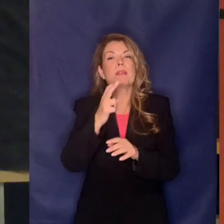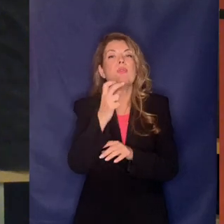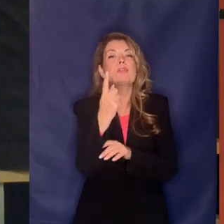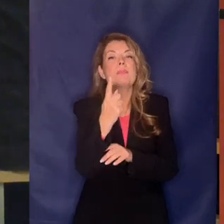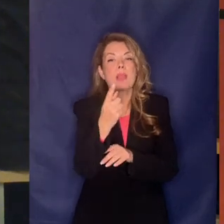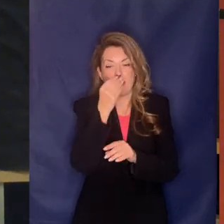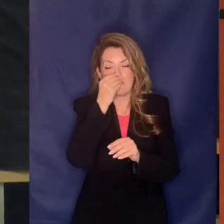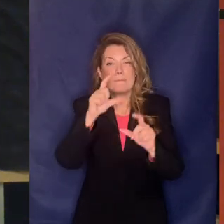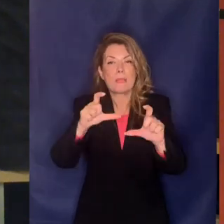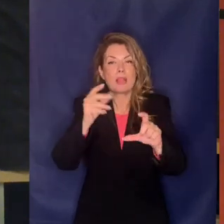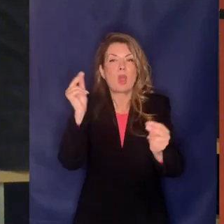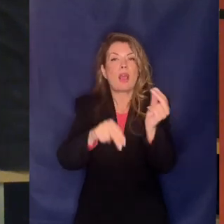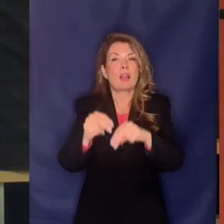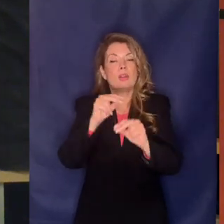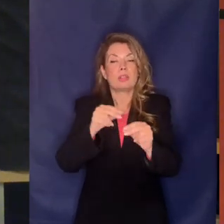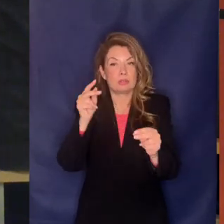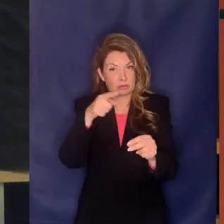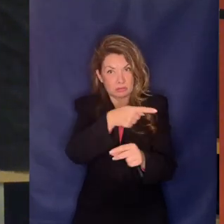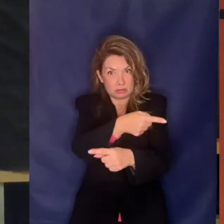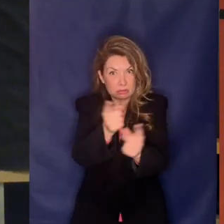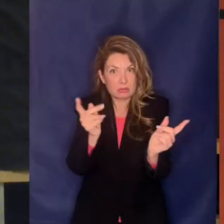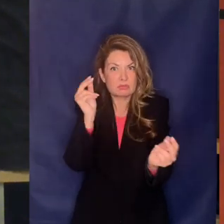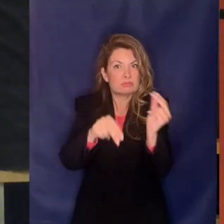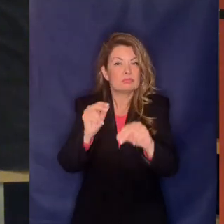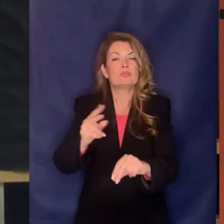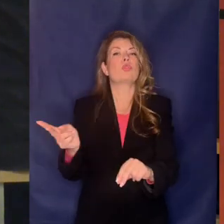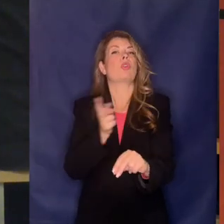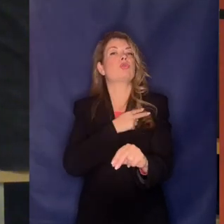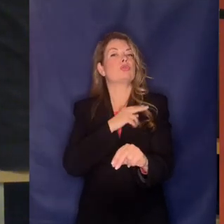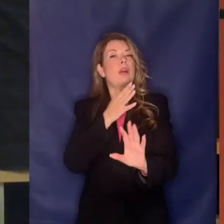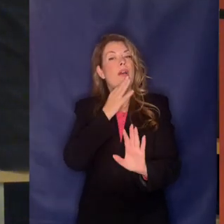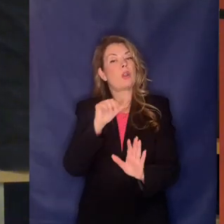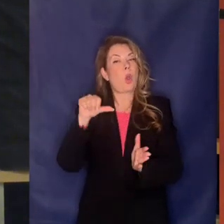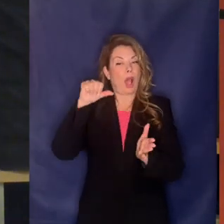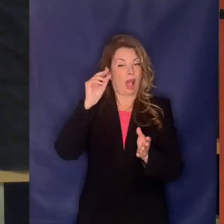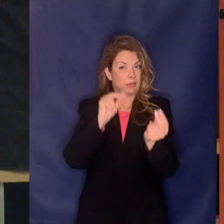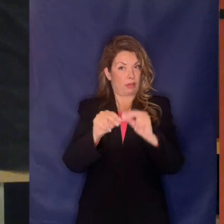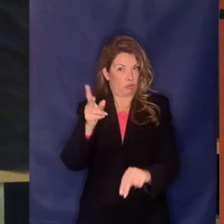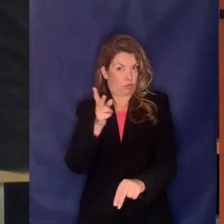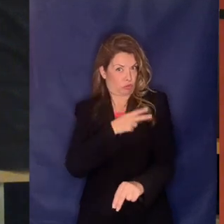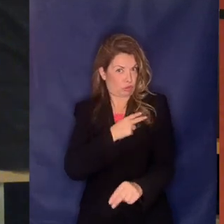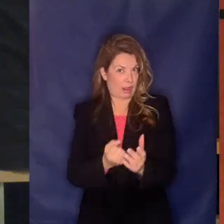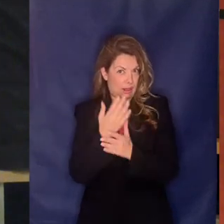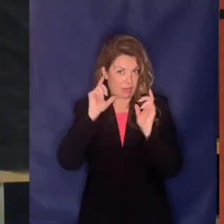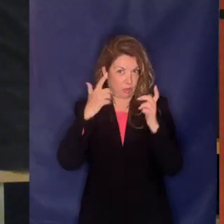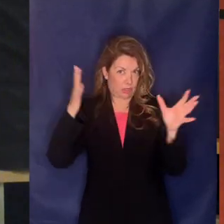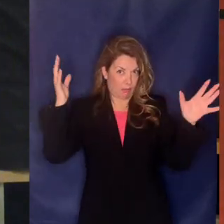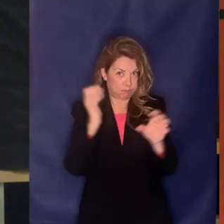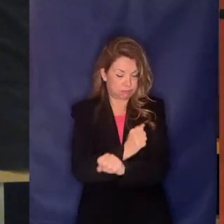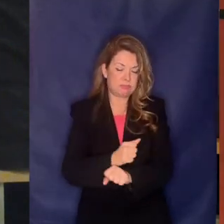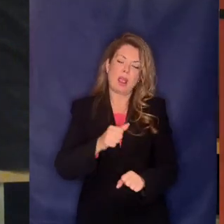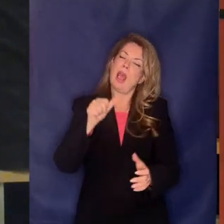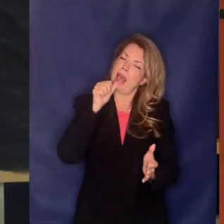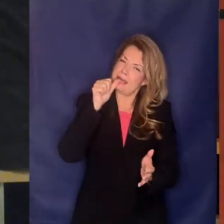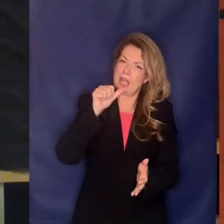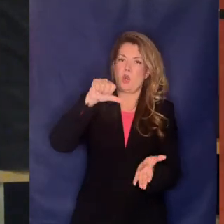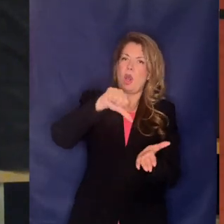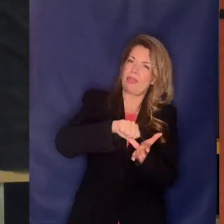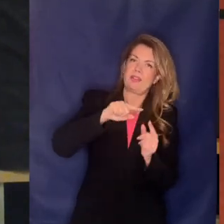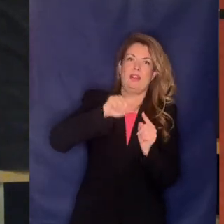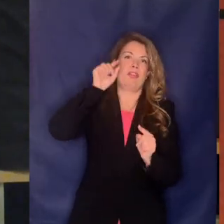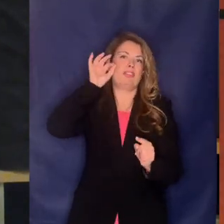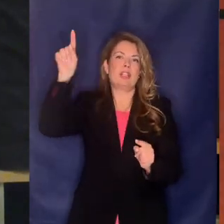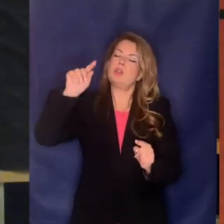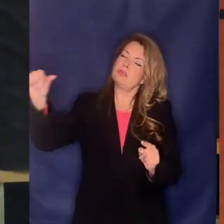Μαΐου ώστε η ΕΙΔΑΠ και η ΆΦΑ θα επιστρέψουν στο δημόσιο και στους Έλληνες και στις